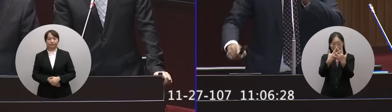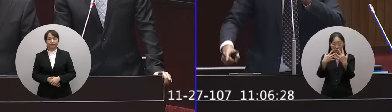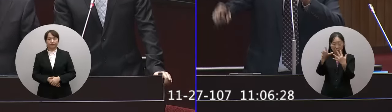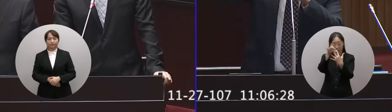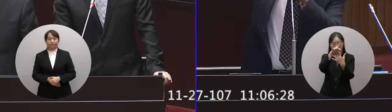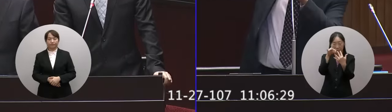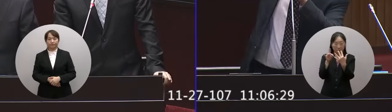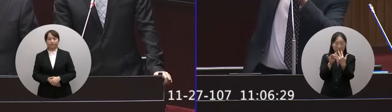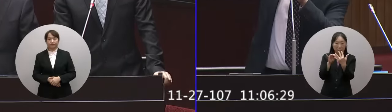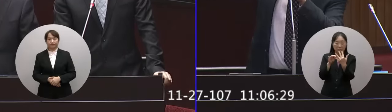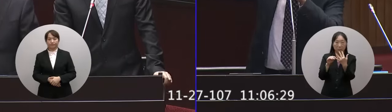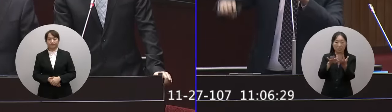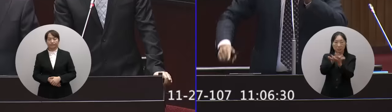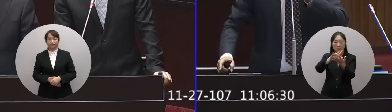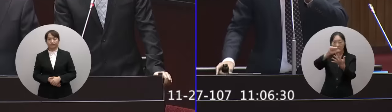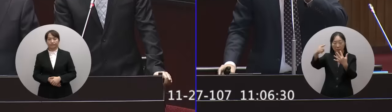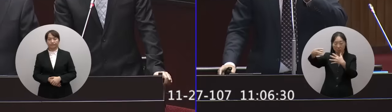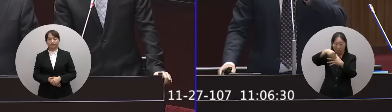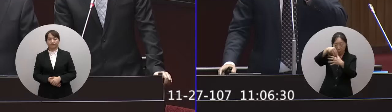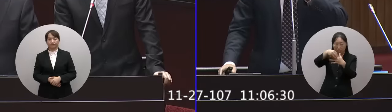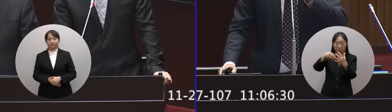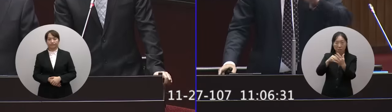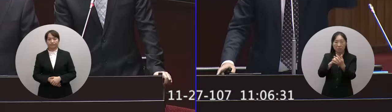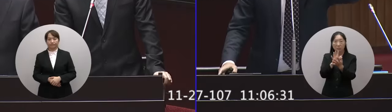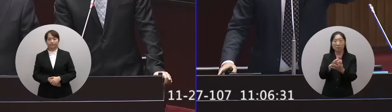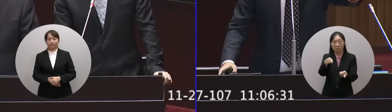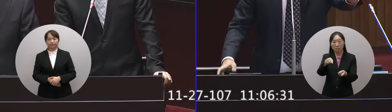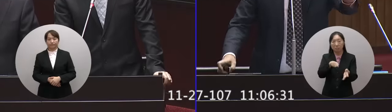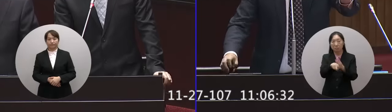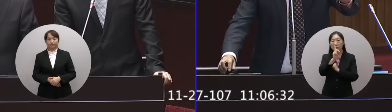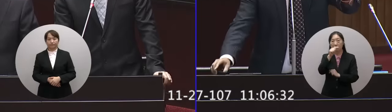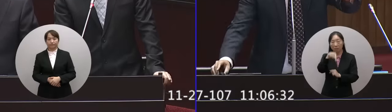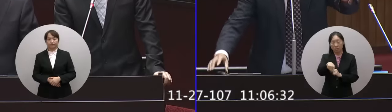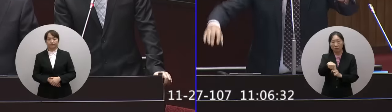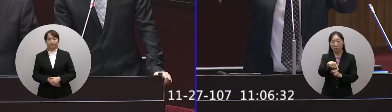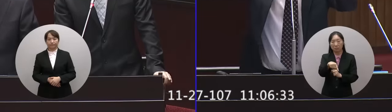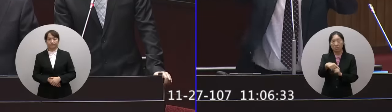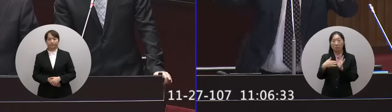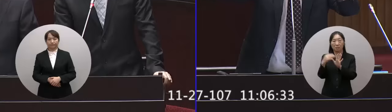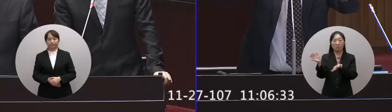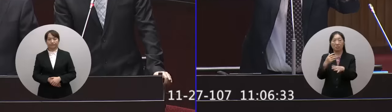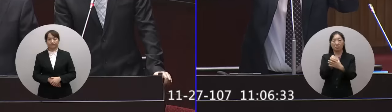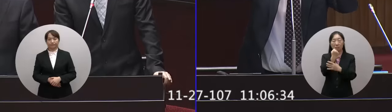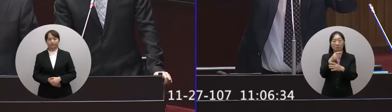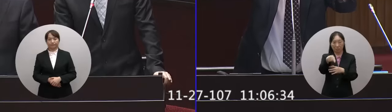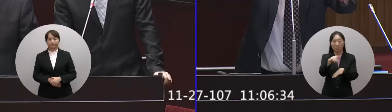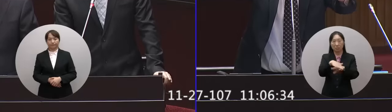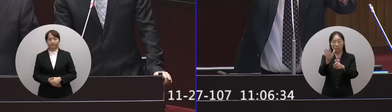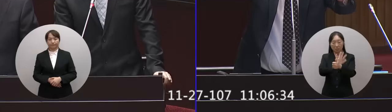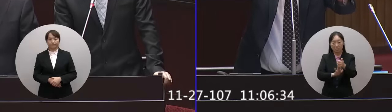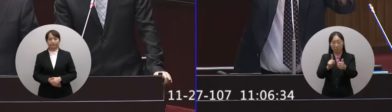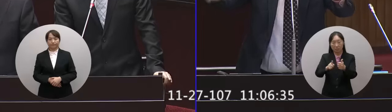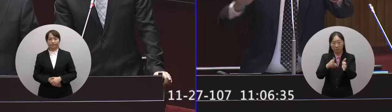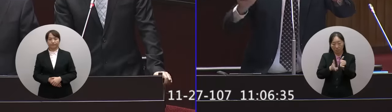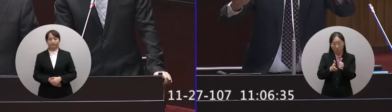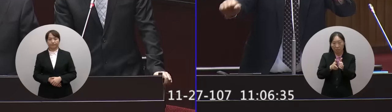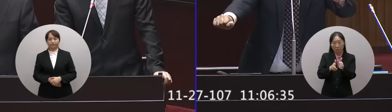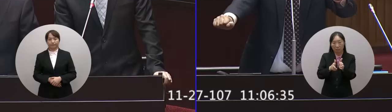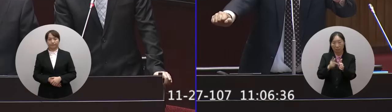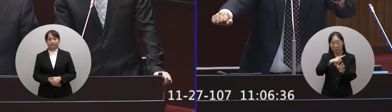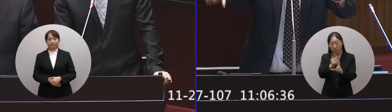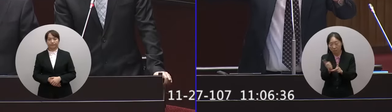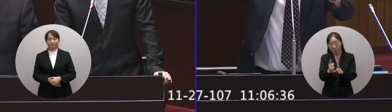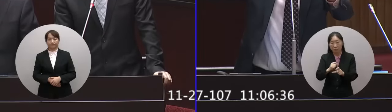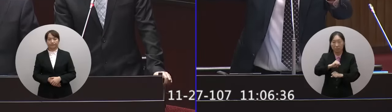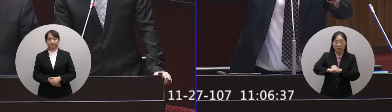給掩蓋這個就是我一直在講的是什麼煮風泡會影響到車子的速度跟動力導致